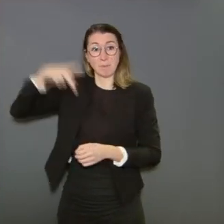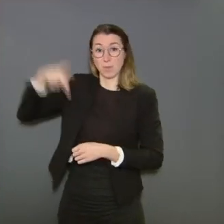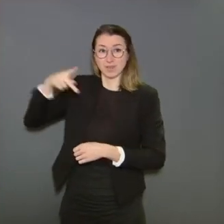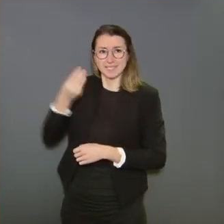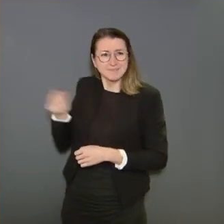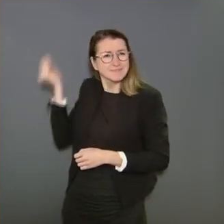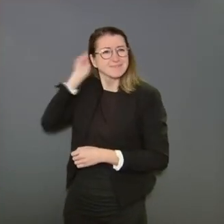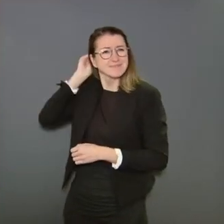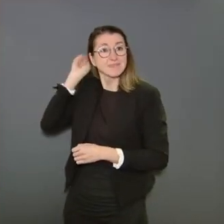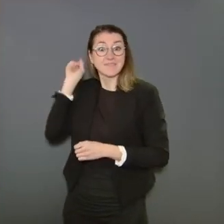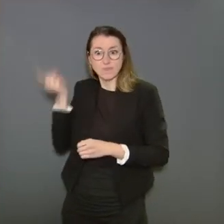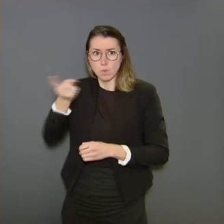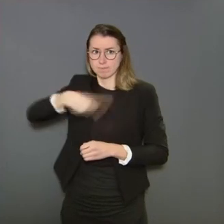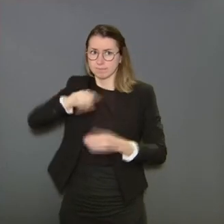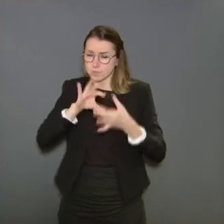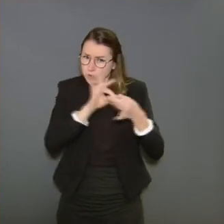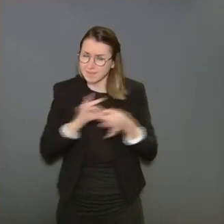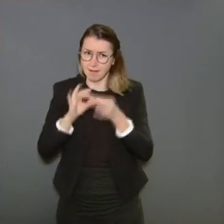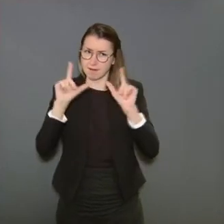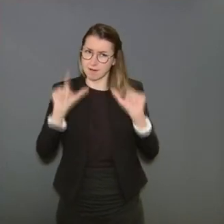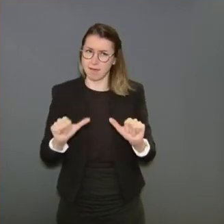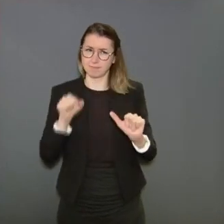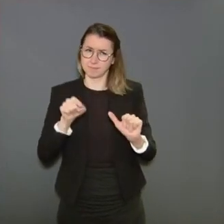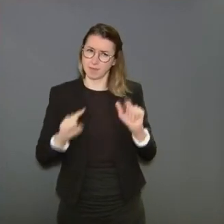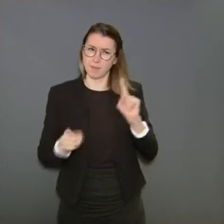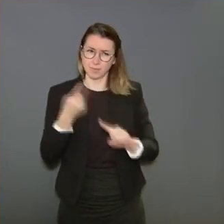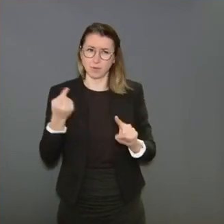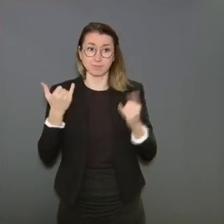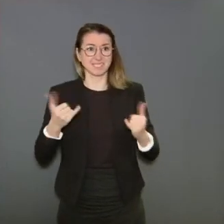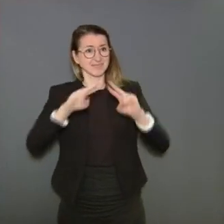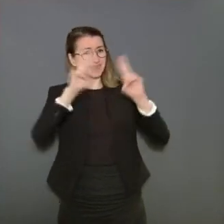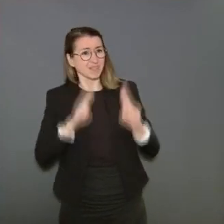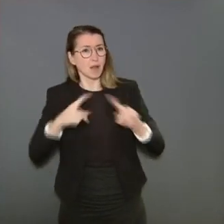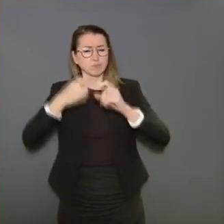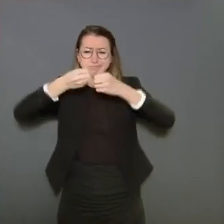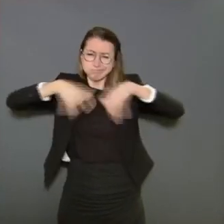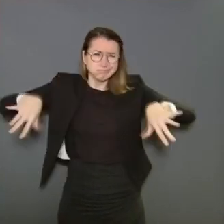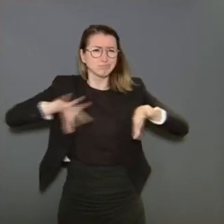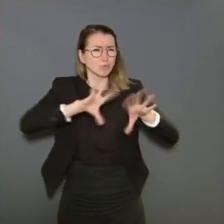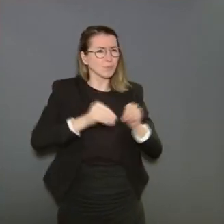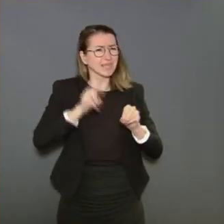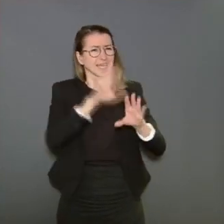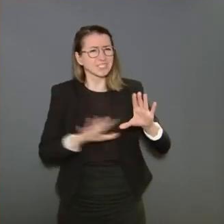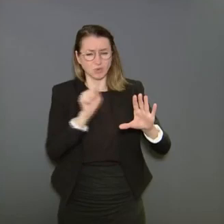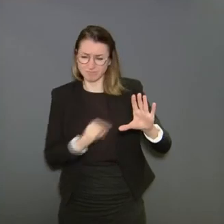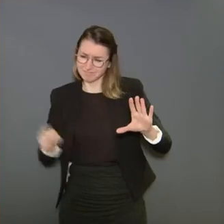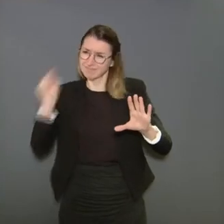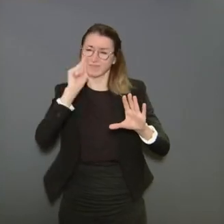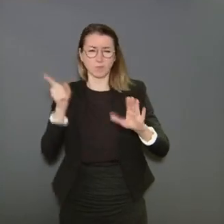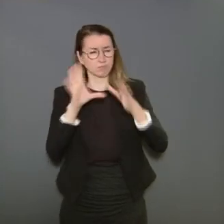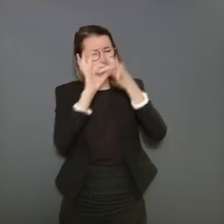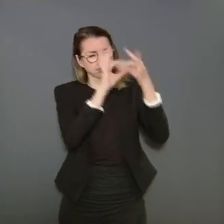chacun dans leur gouvernement. Et donc, à côté de cela, je voudrais aussi demander à tout le monde